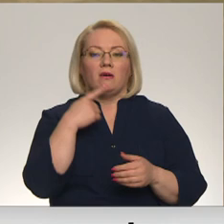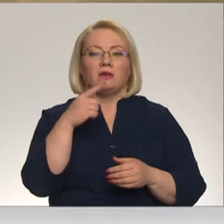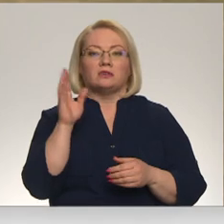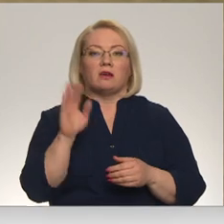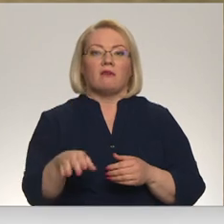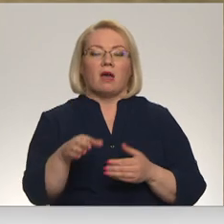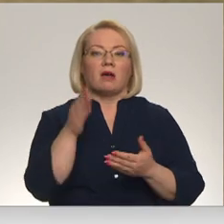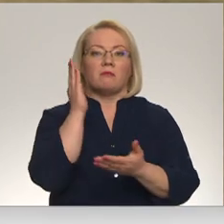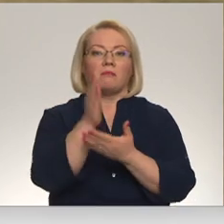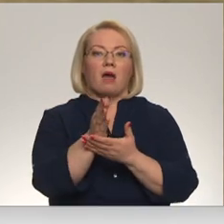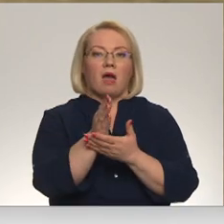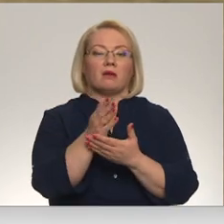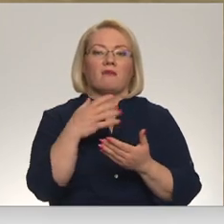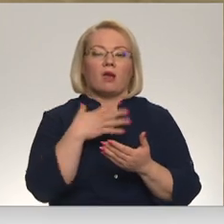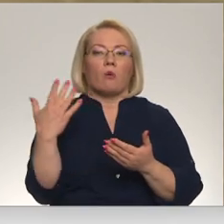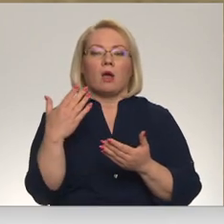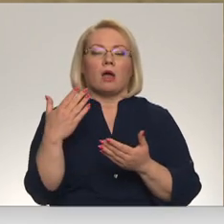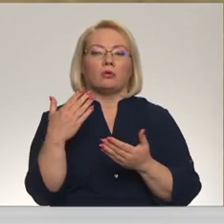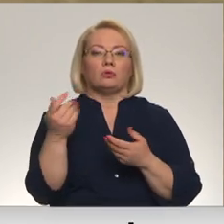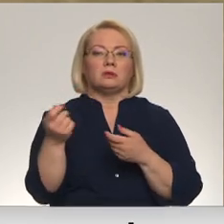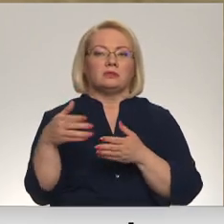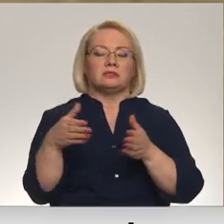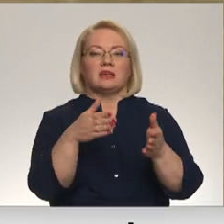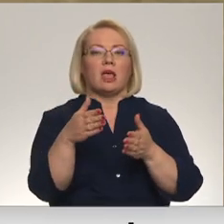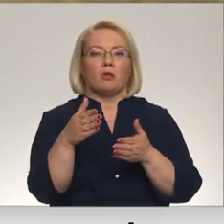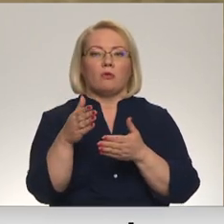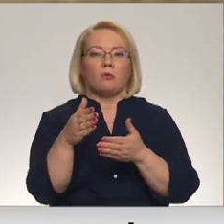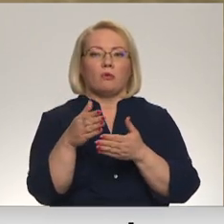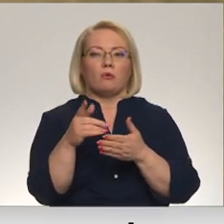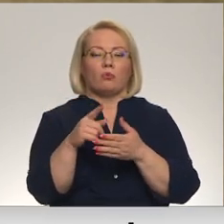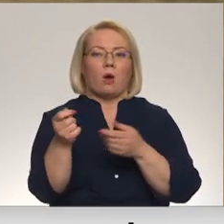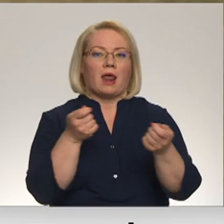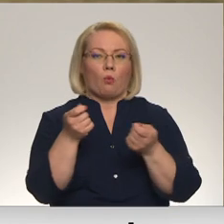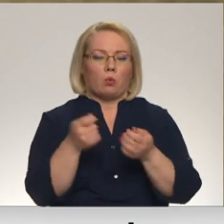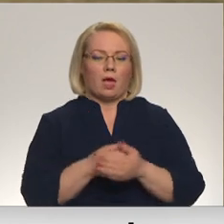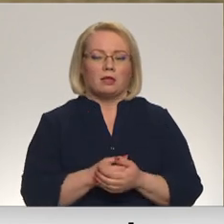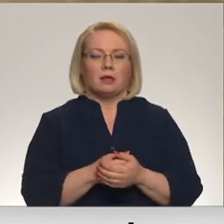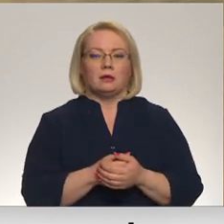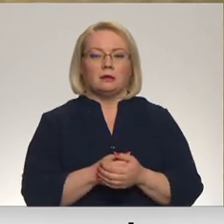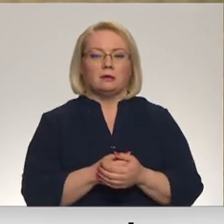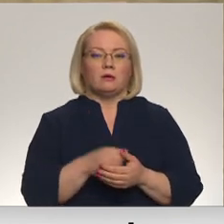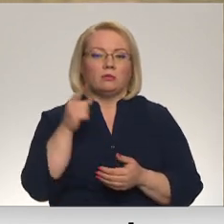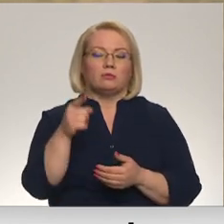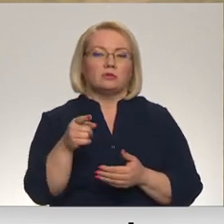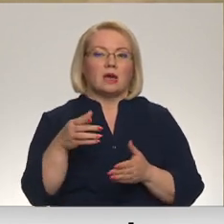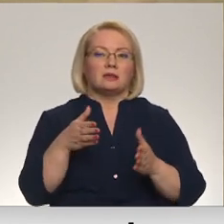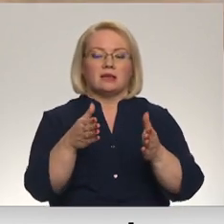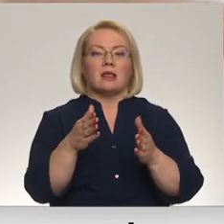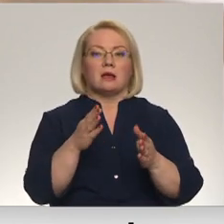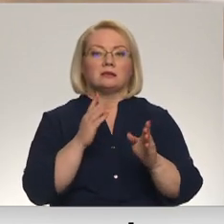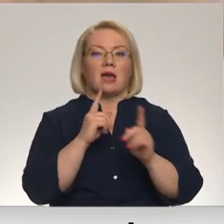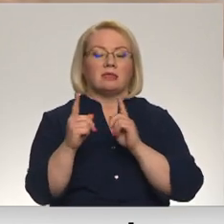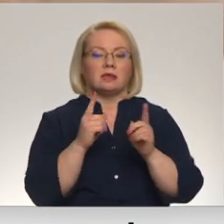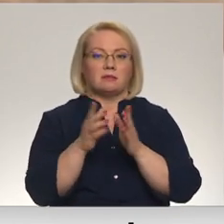ielikt kaut kādu regulējumu, var piemērnīt pogu un pārstādīt. Jo uz tā ceļa satiksmi liela.